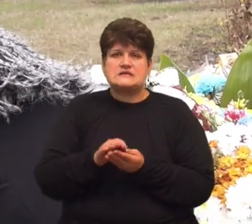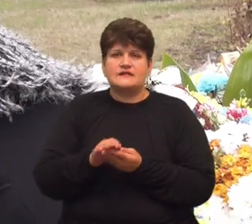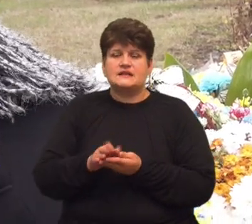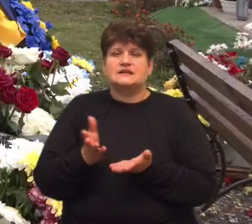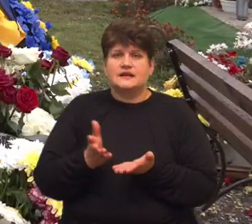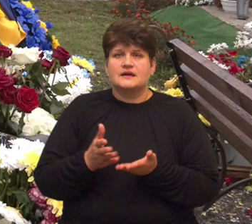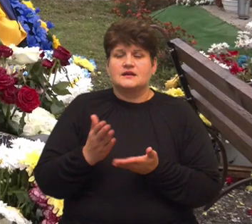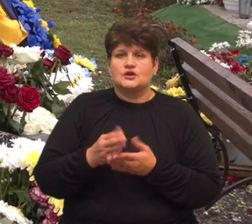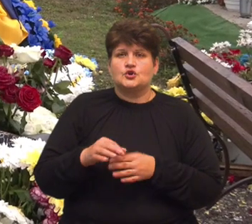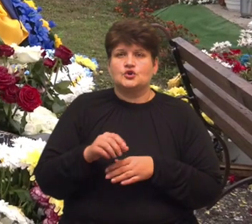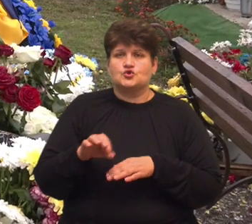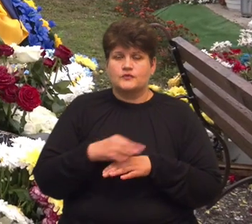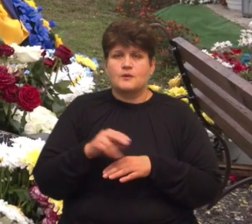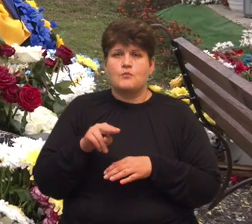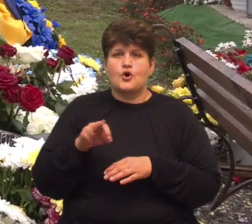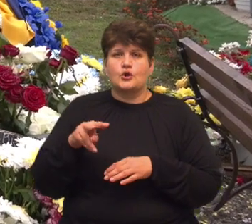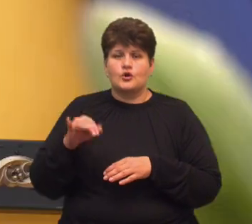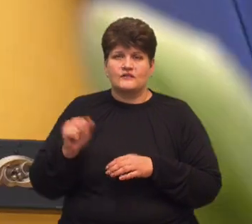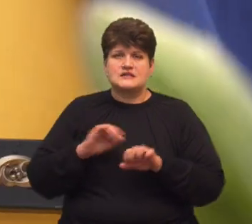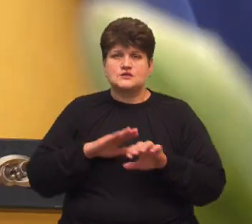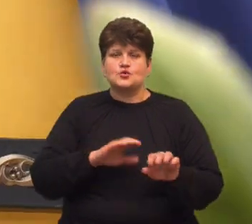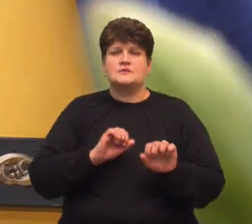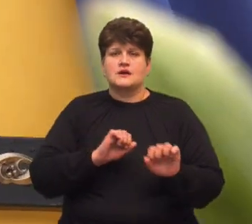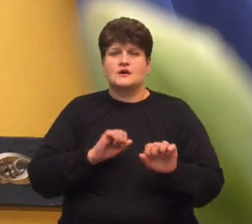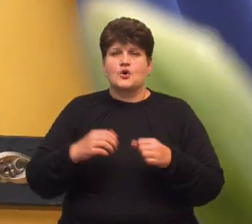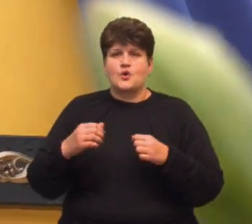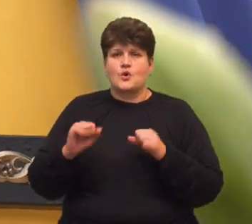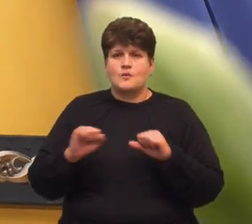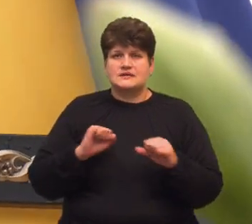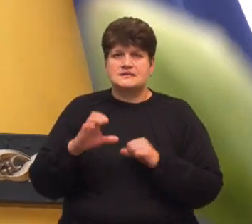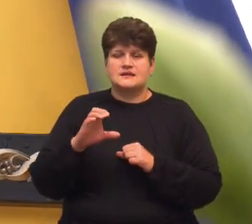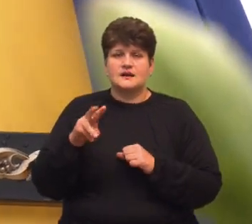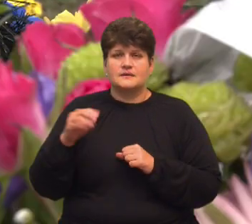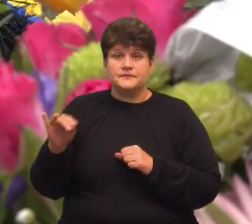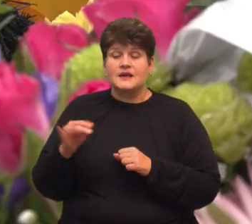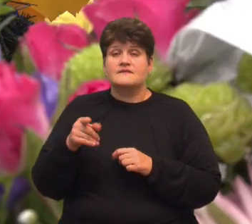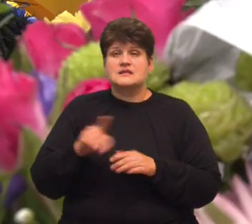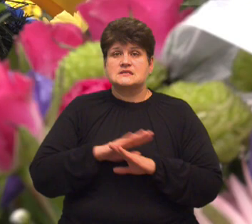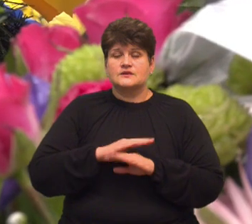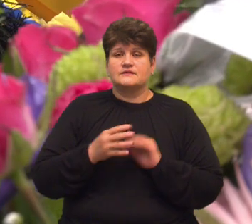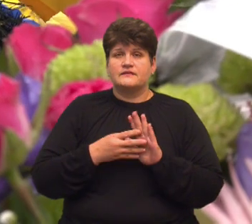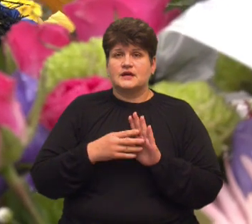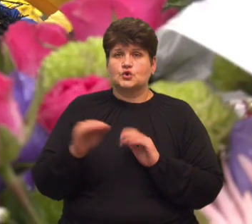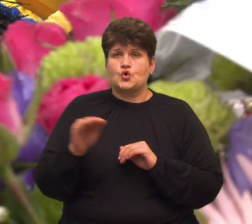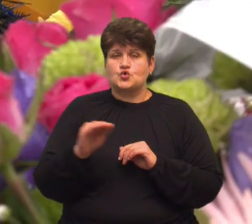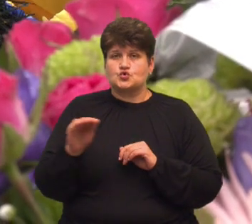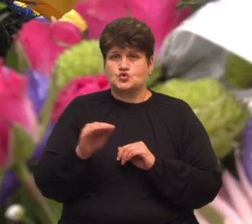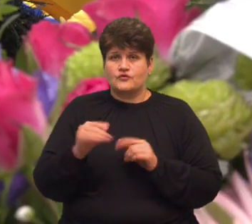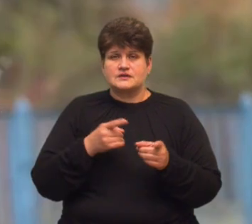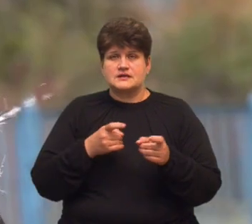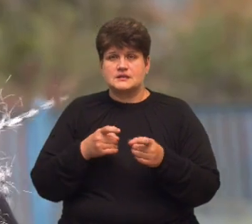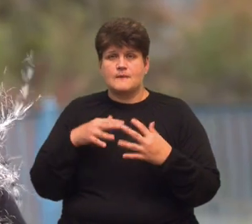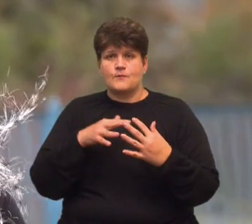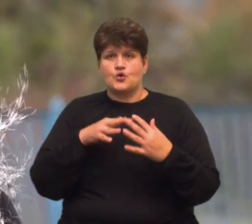чоловік полковник, заступник командира військової частини Сергій Лій. Він загинув 9 жовтня під час стрілецького бою в Запорізькій